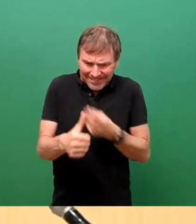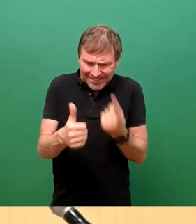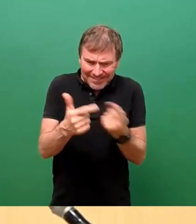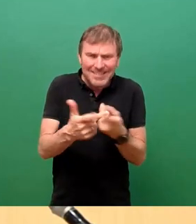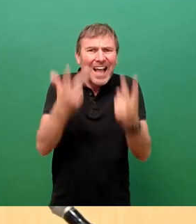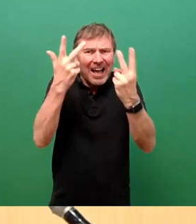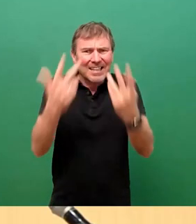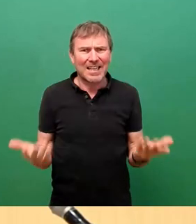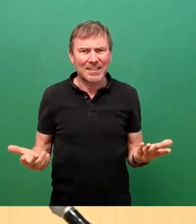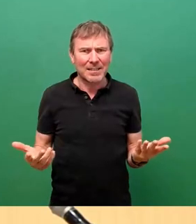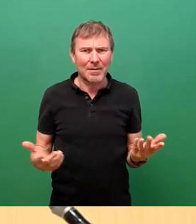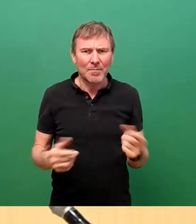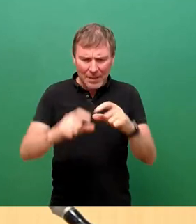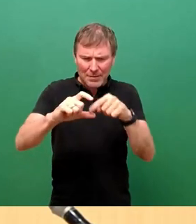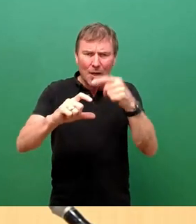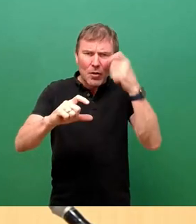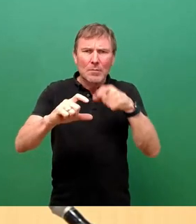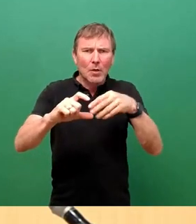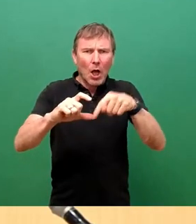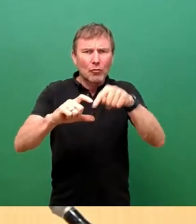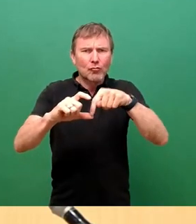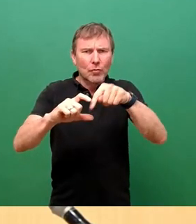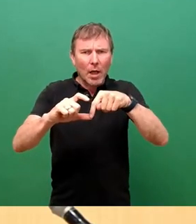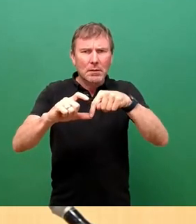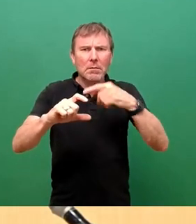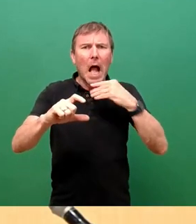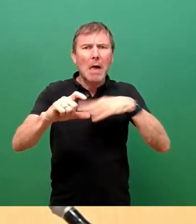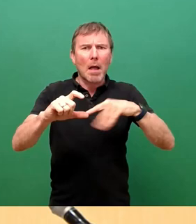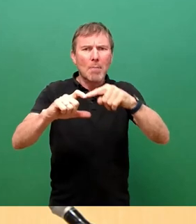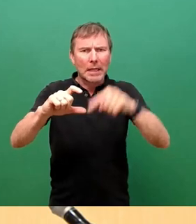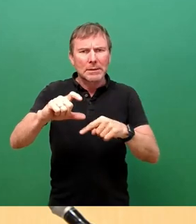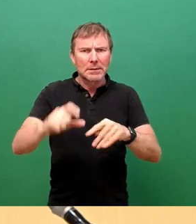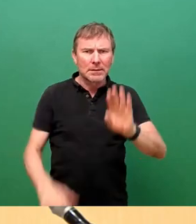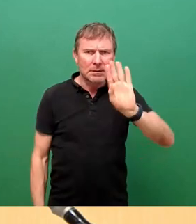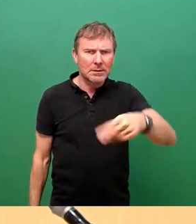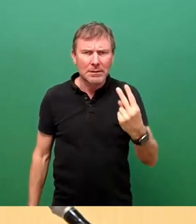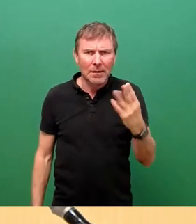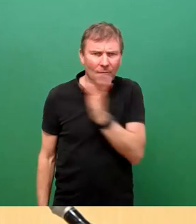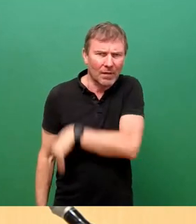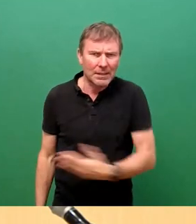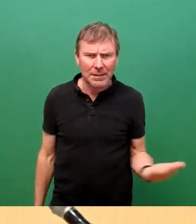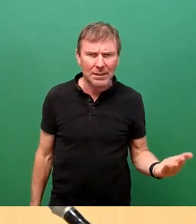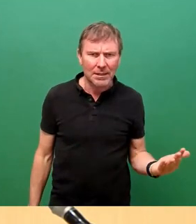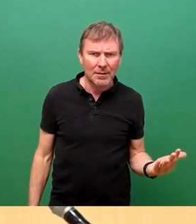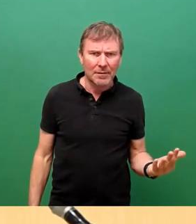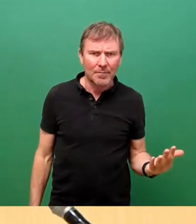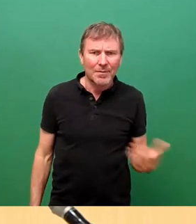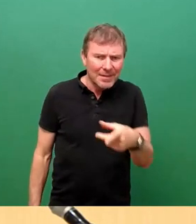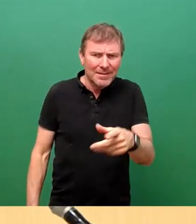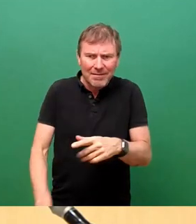als das Stück Königsbrücker Straße bis zum Alperplatz zu machen. Ich muss Ihnen ganz ehrlich sagen, das hat sich verändert.